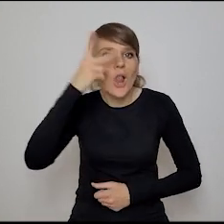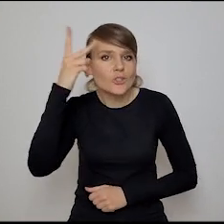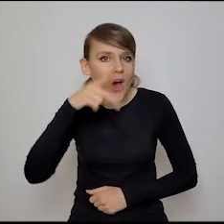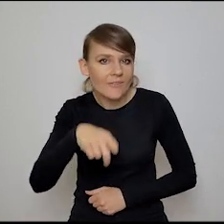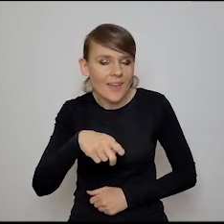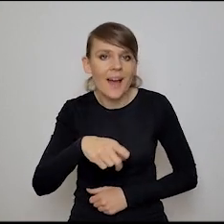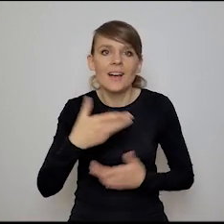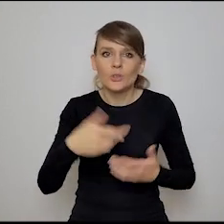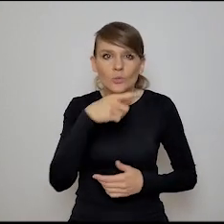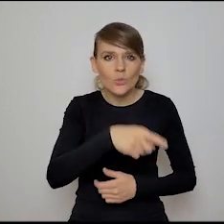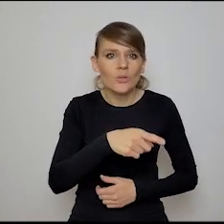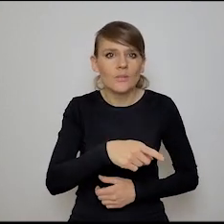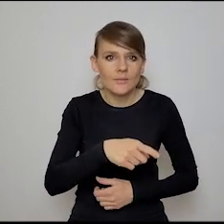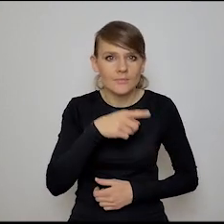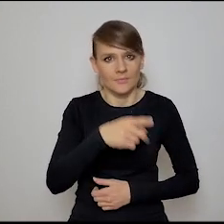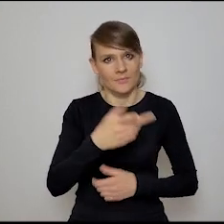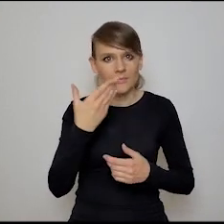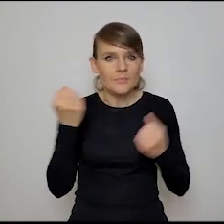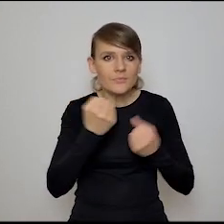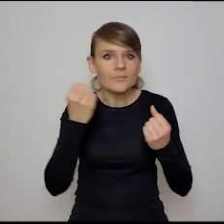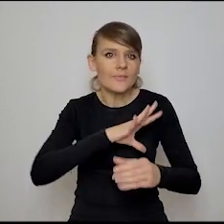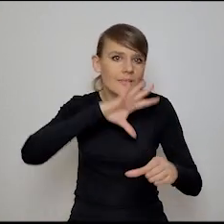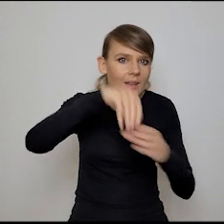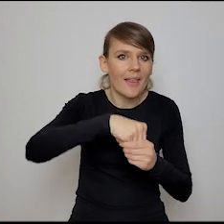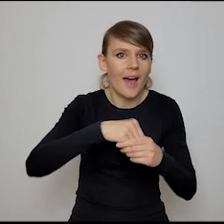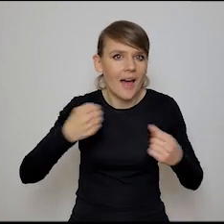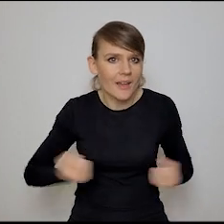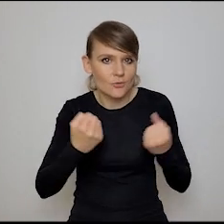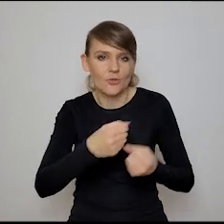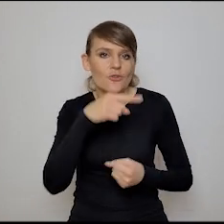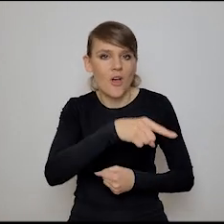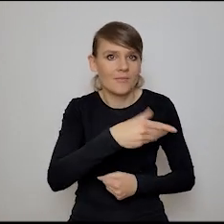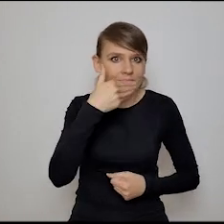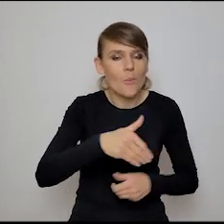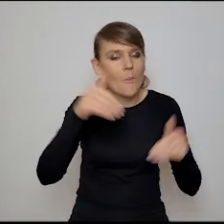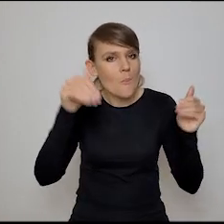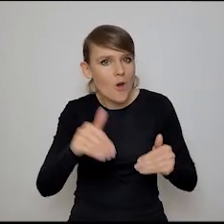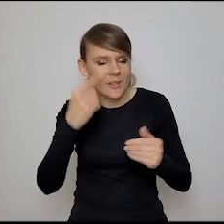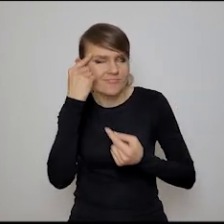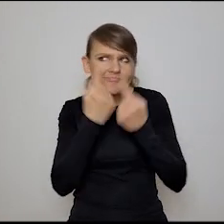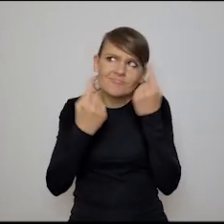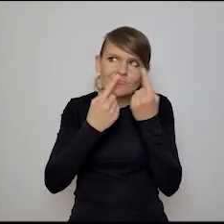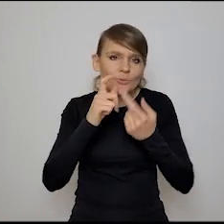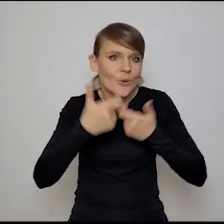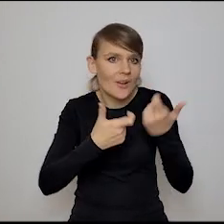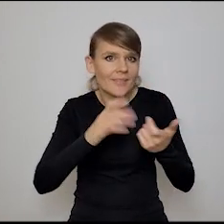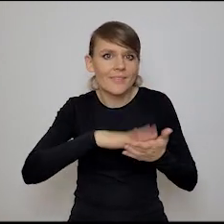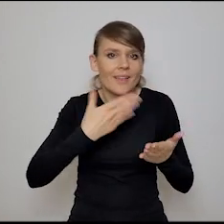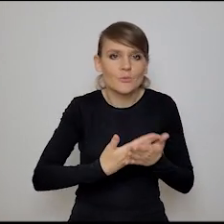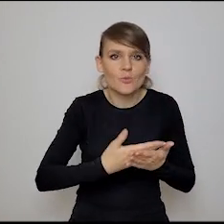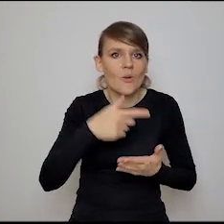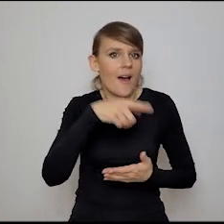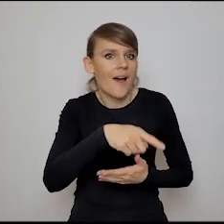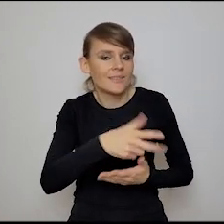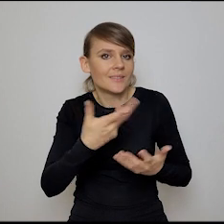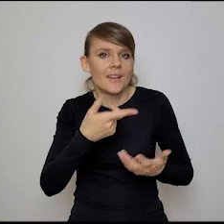to znaczy, w taki bardzo też angażujący, afektywny sposób pozwala nie tylko przespekulować, nie wiem, na przykład ex machina,